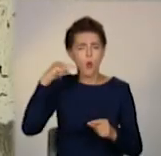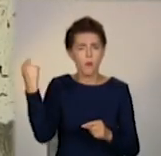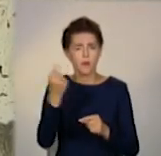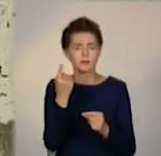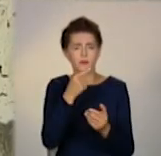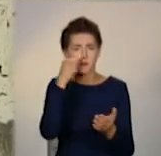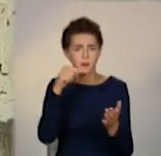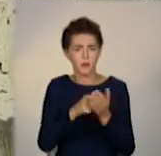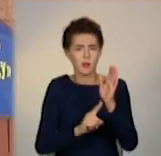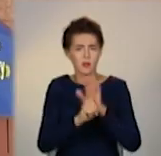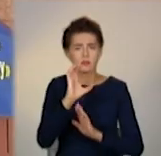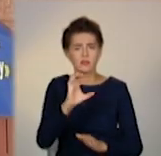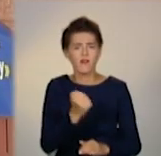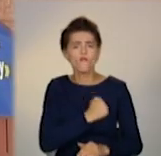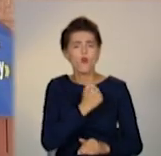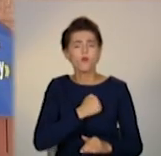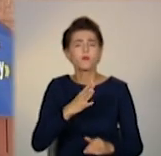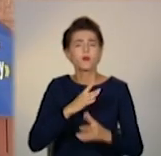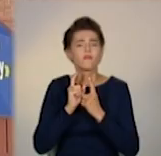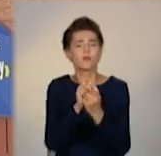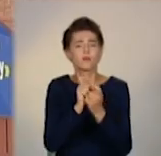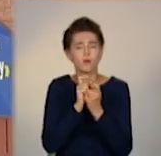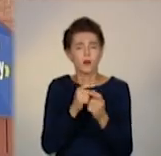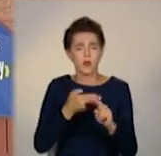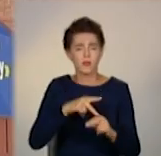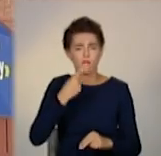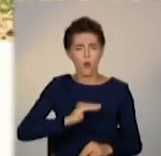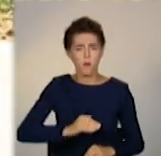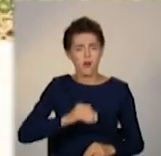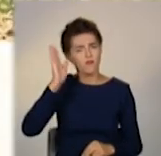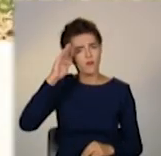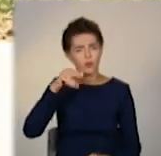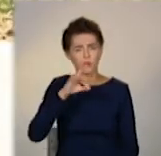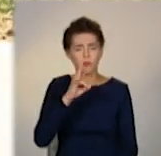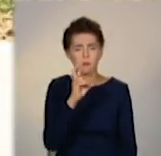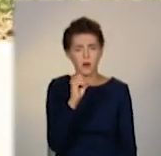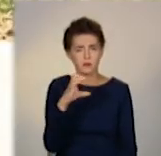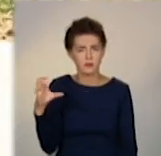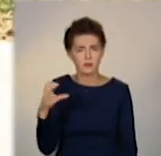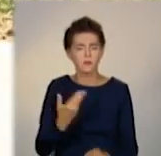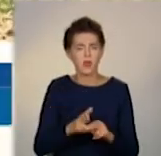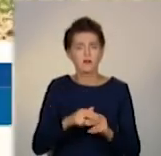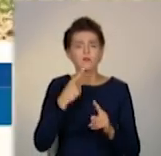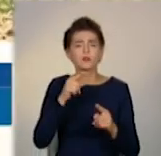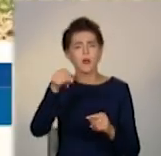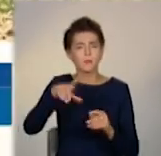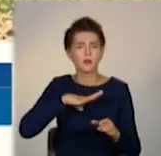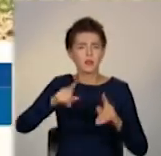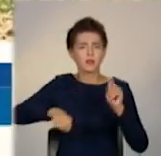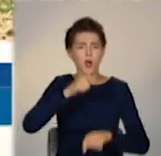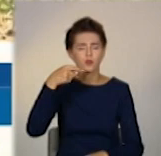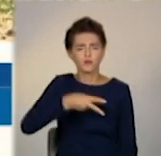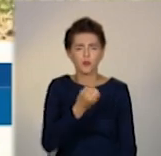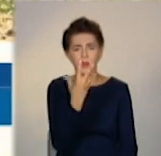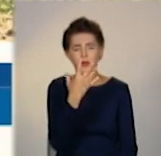'явилися з початком військового конфлікту, наголошують у компанії «Вода Донбас». Розговор йде о розрушеному водоводі ще з 2015